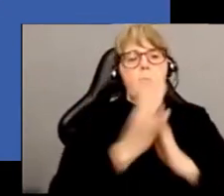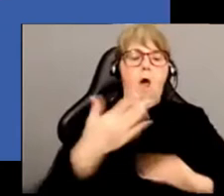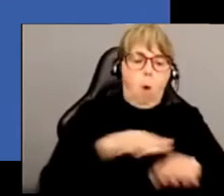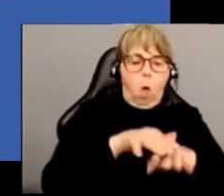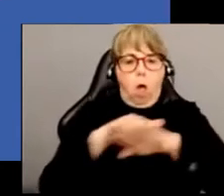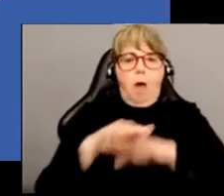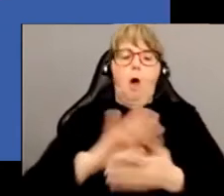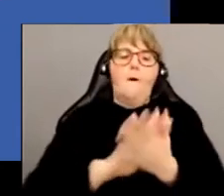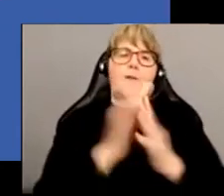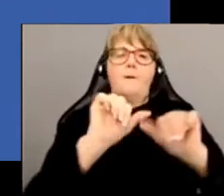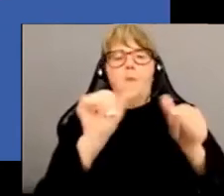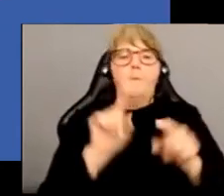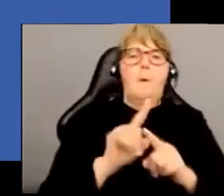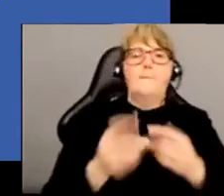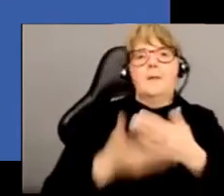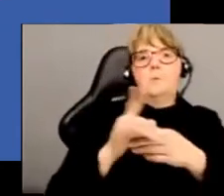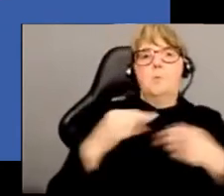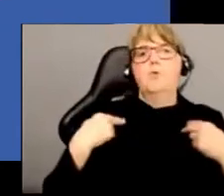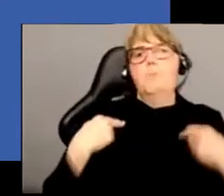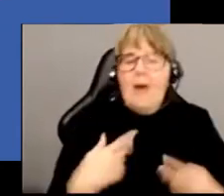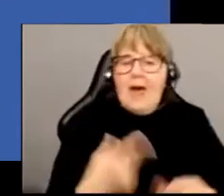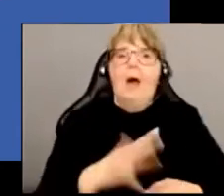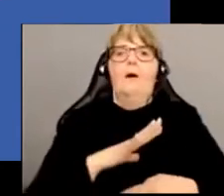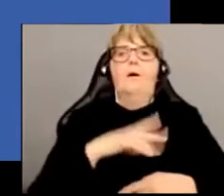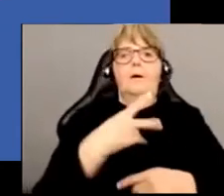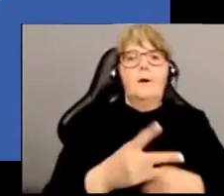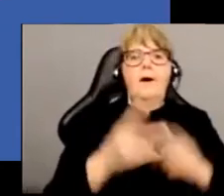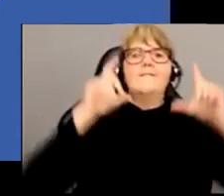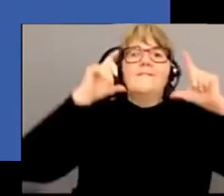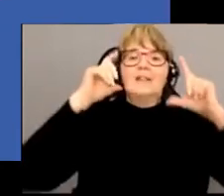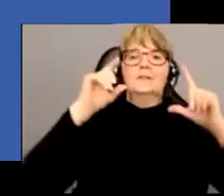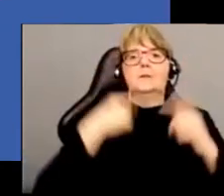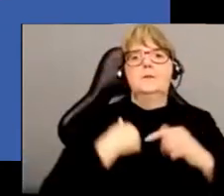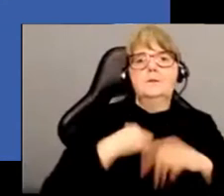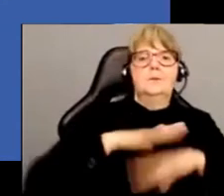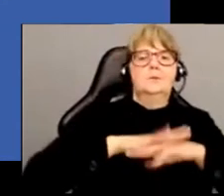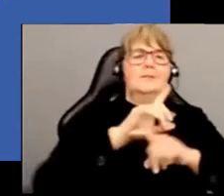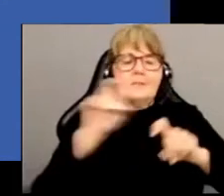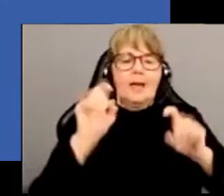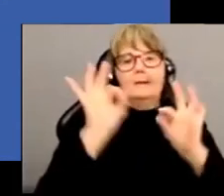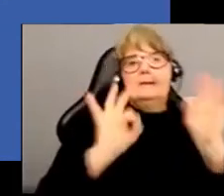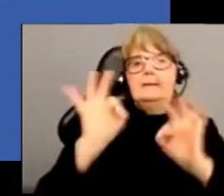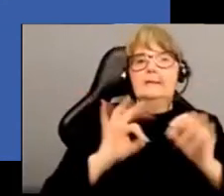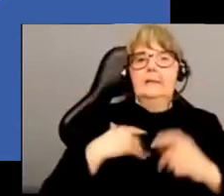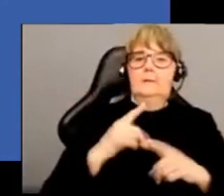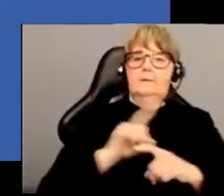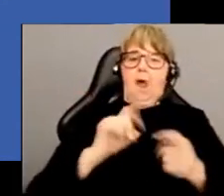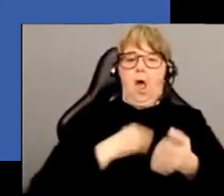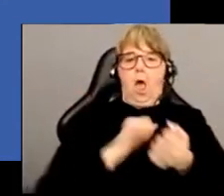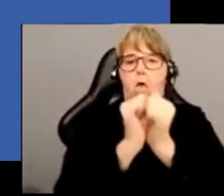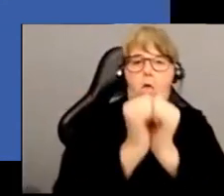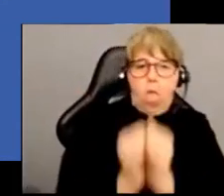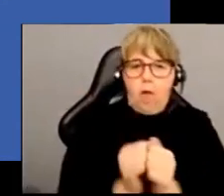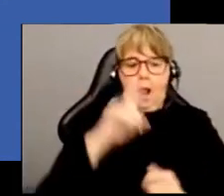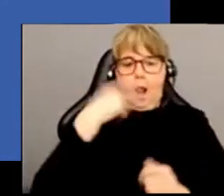des humains en manipulant effectivement par exemple leurs traits faciaux, leur néothénie. On constate qu'effectivement, il y a vraiment